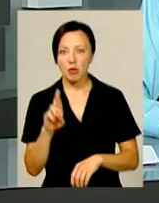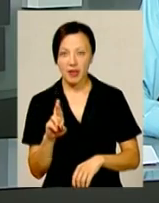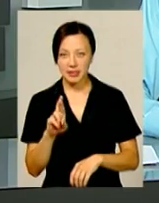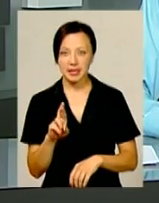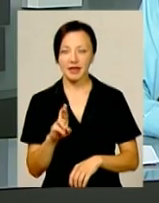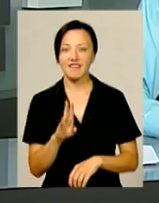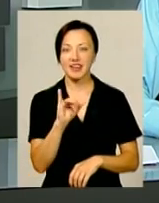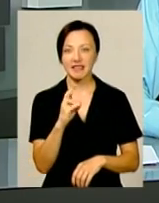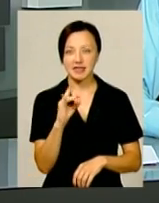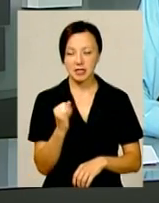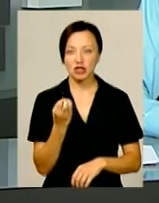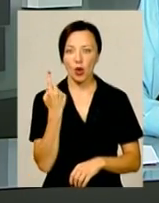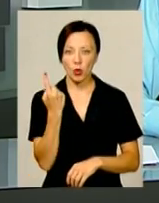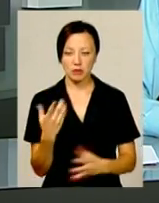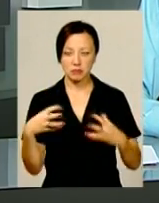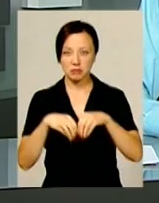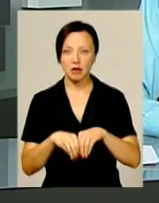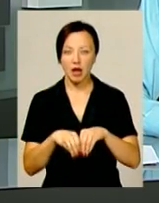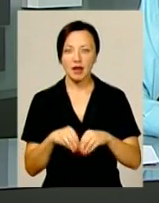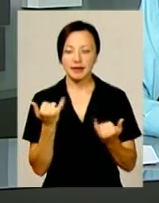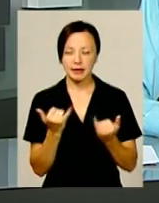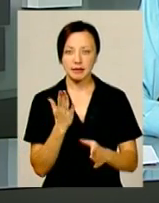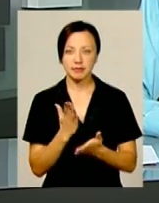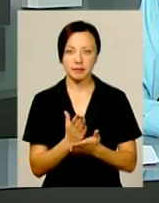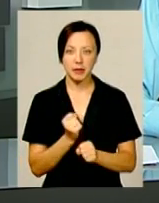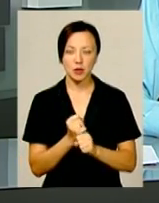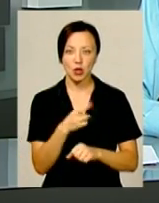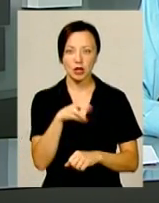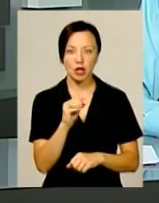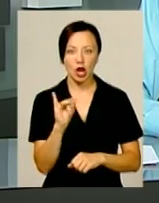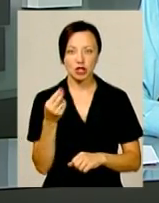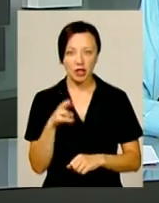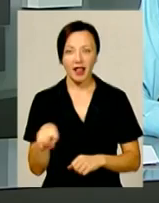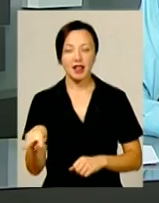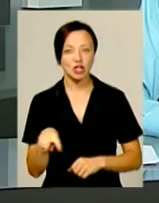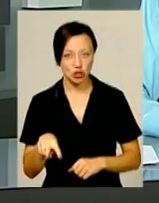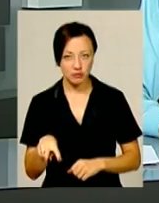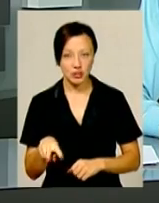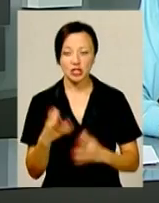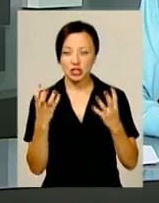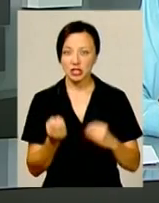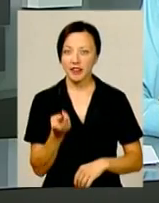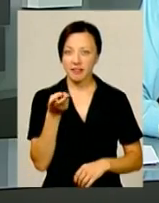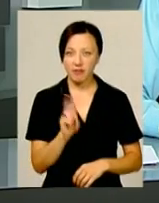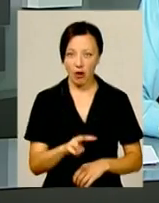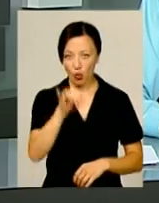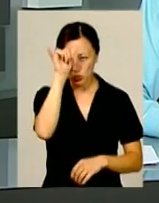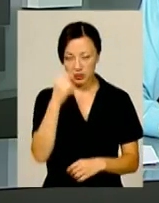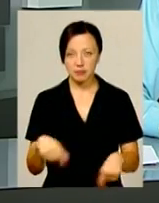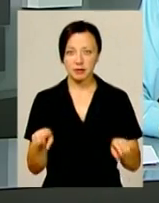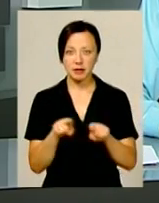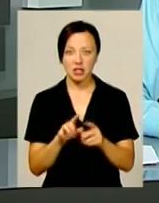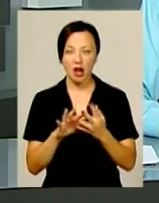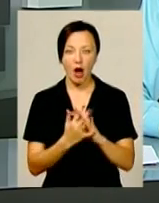Вінковецький. Ще один об'єднає ті, що нині функціонують у Деражнянському та Литичівському. І ще два училища теж